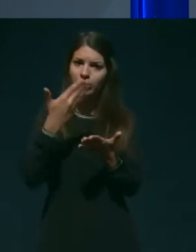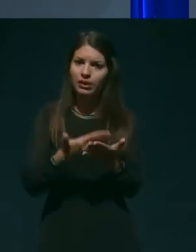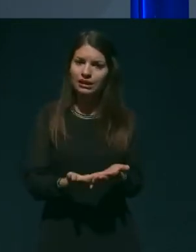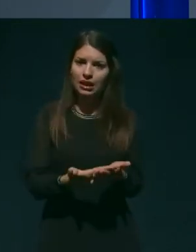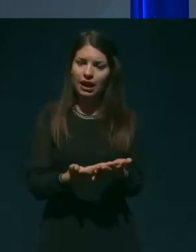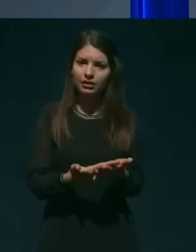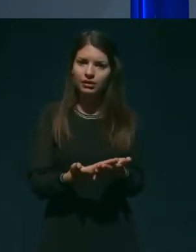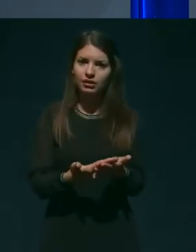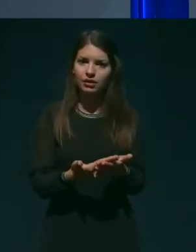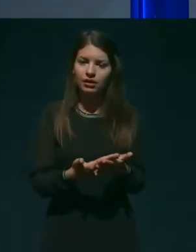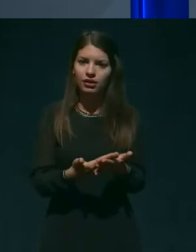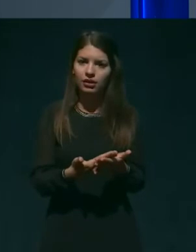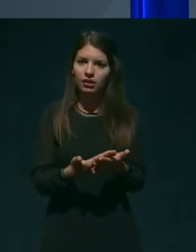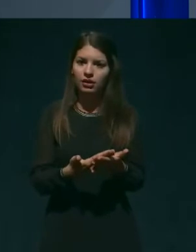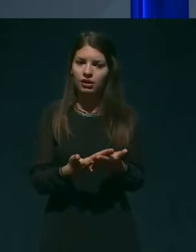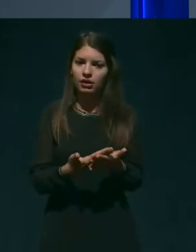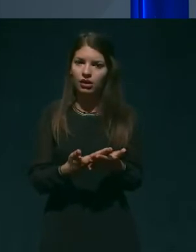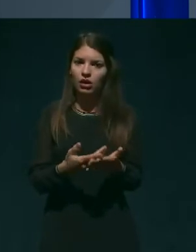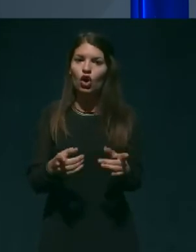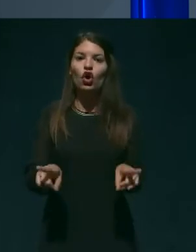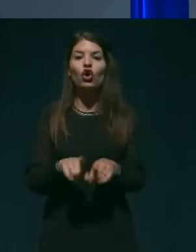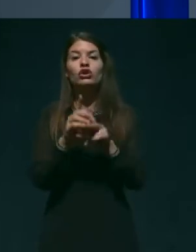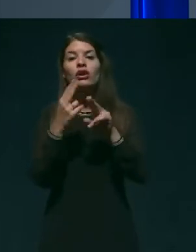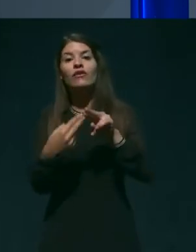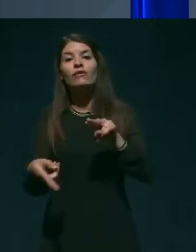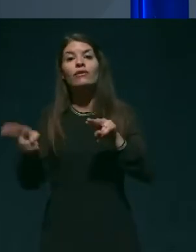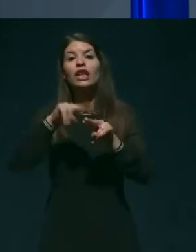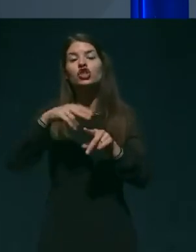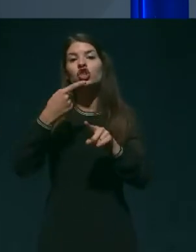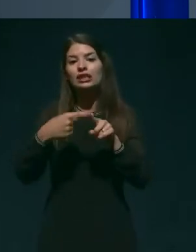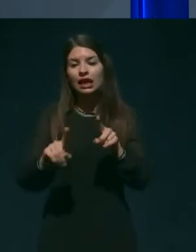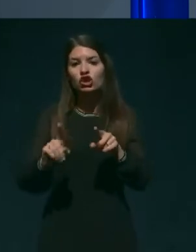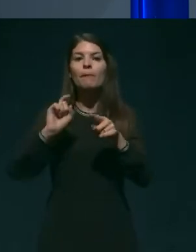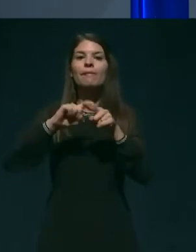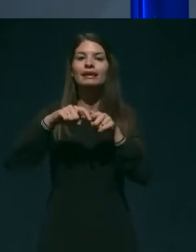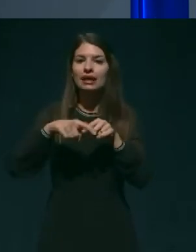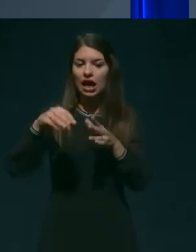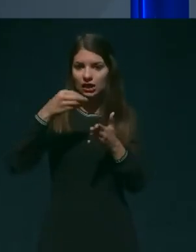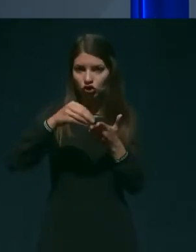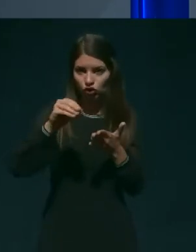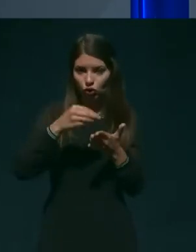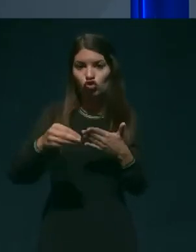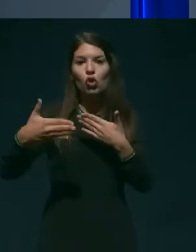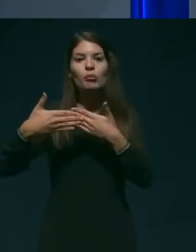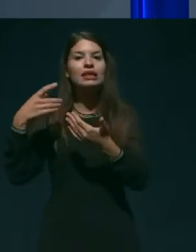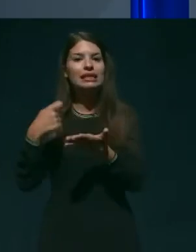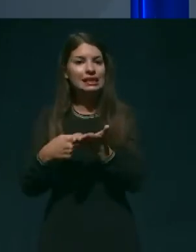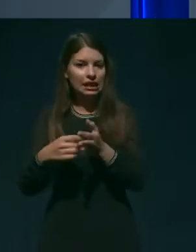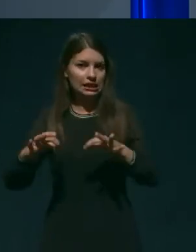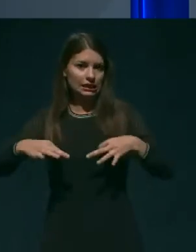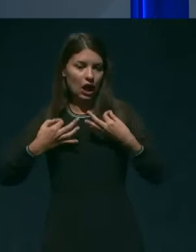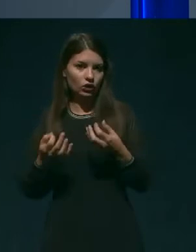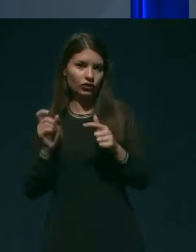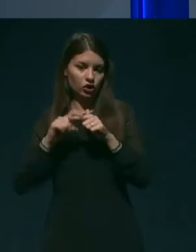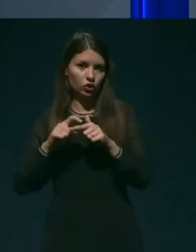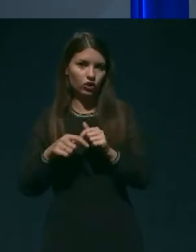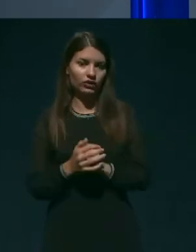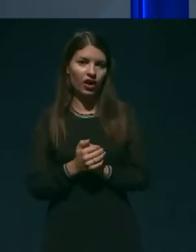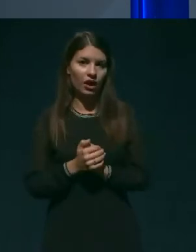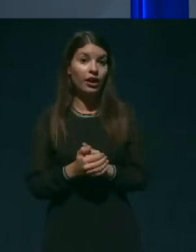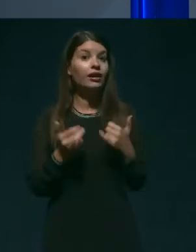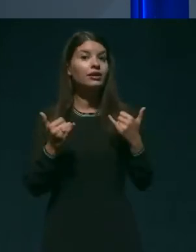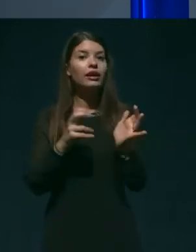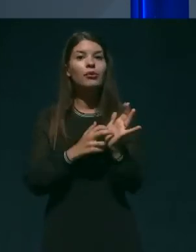obliki večjega deleža materialnih stroškov pri ceni zdravstvene storitve. Zdaj obstaja seveda še ena možnost,